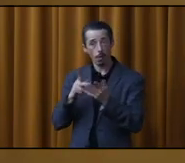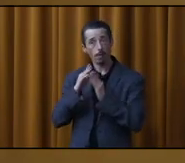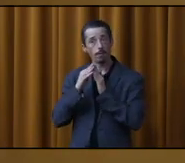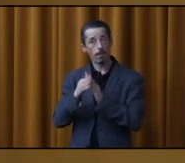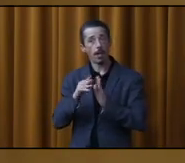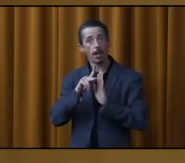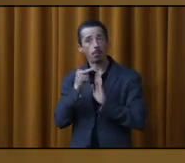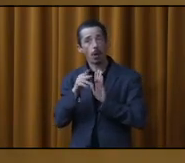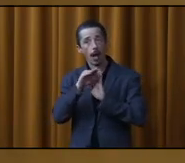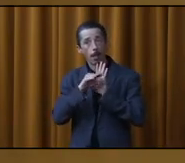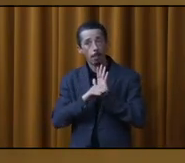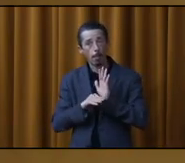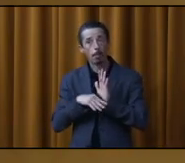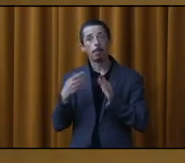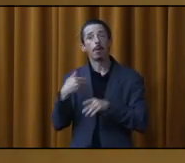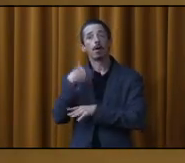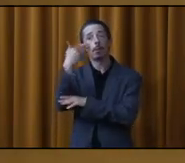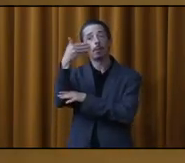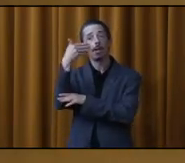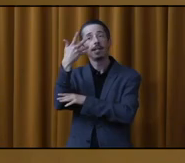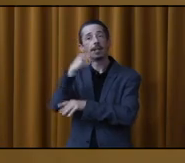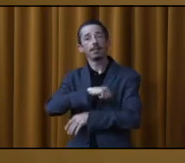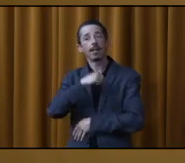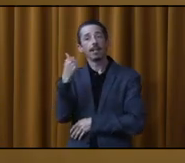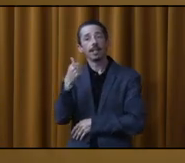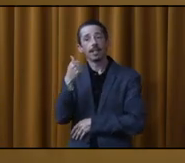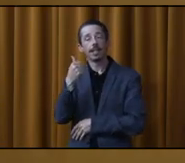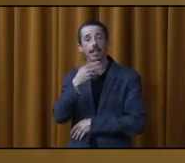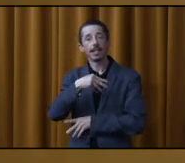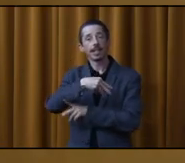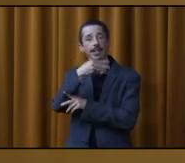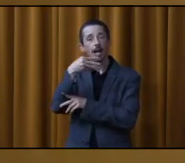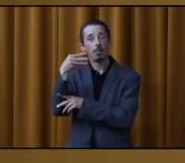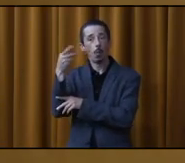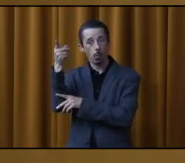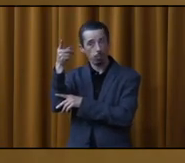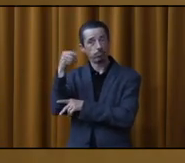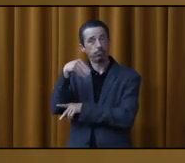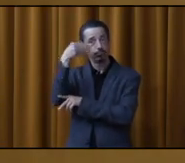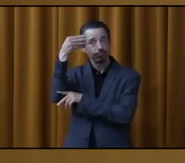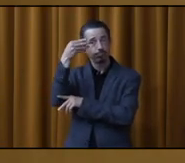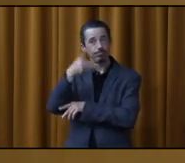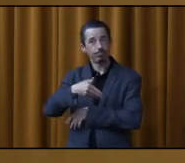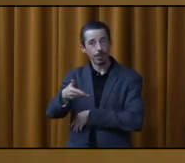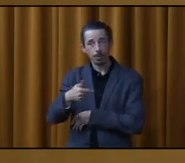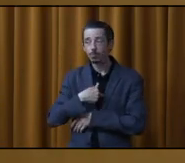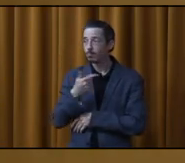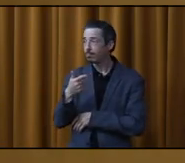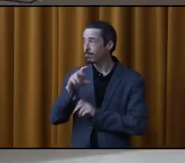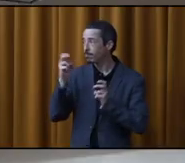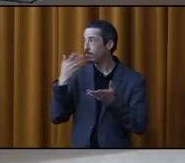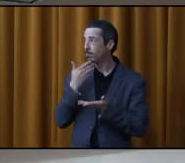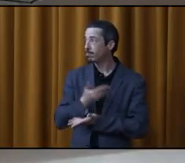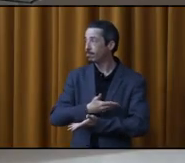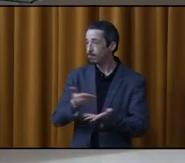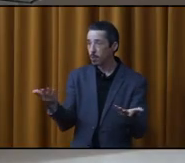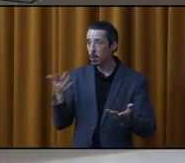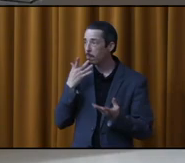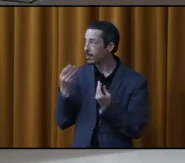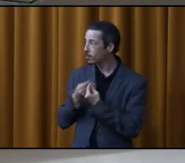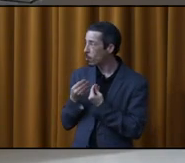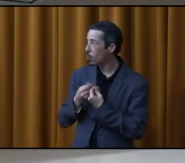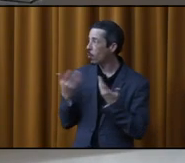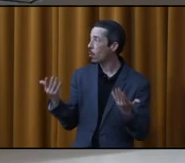On va d'ailleurs mettre le drapeau de la fierté sur nos mois à l'hôtel de Ville. Donc, voilà, je tenais à souligner cet événement. Merci beaucoup.